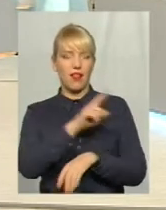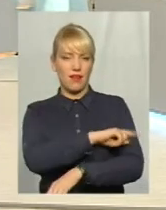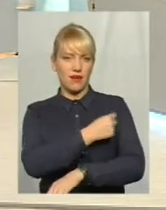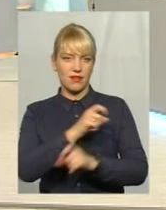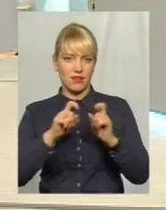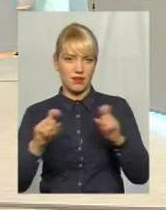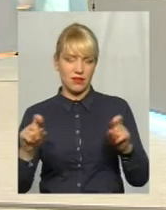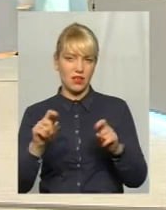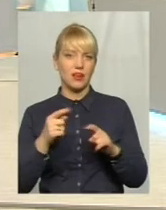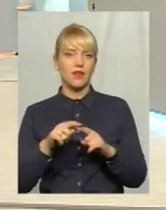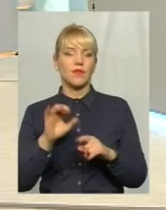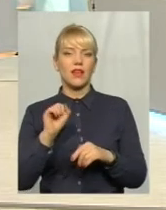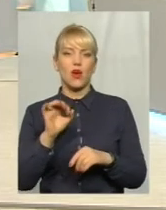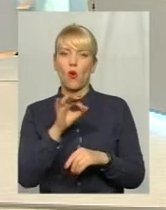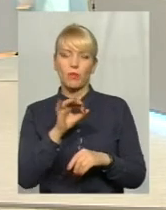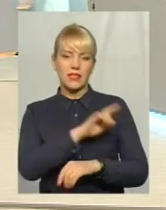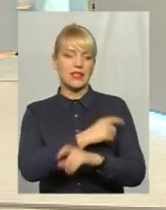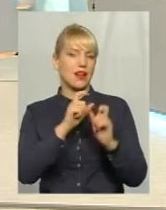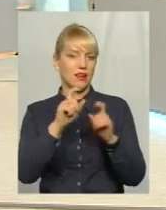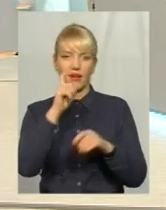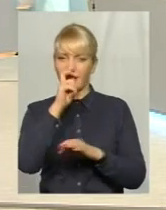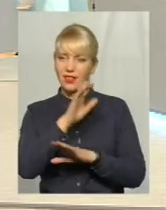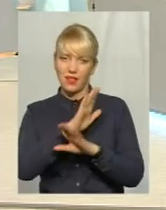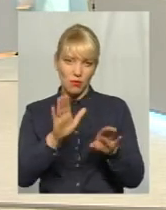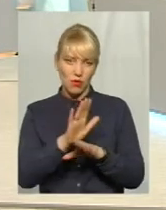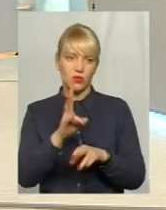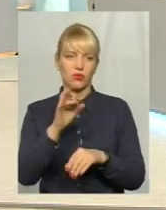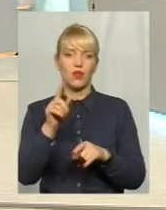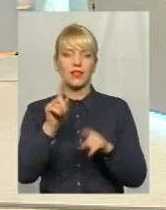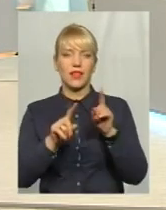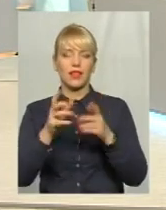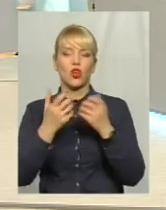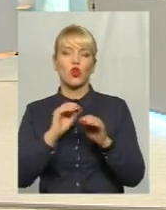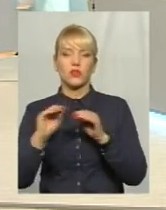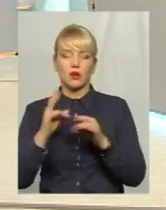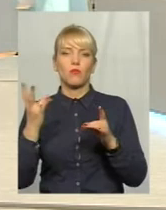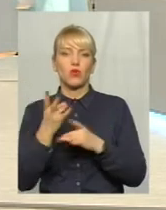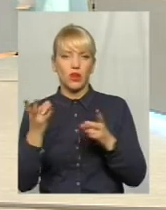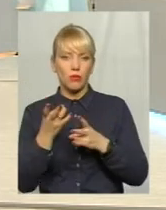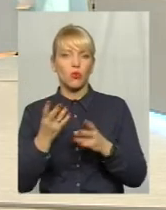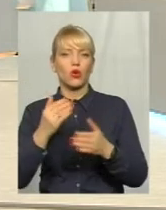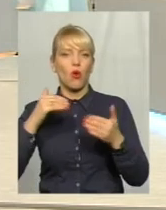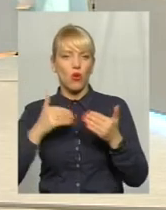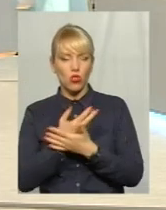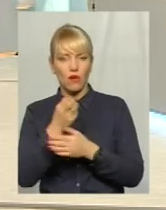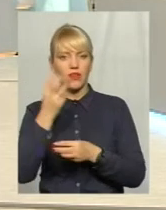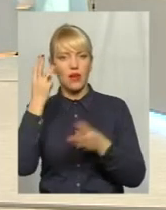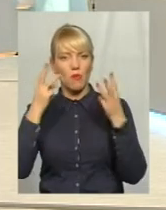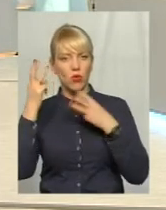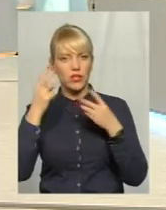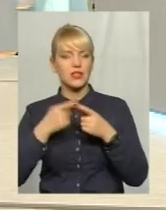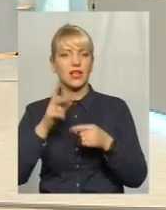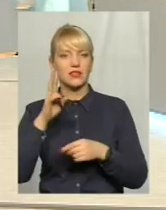непогана, хоча я казав, деяке оснащення потребує оновлення і модернізації, але